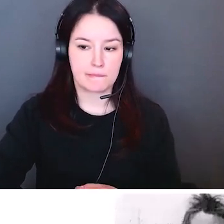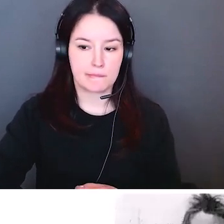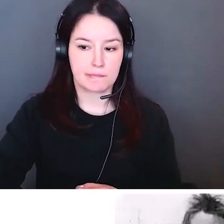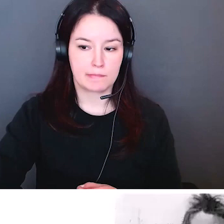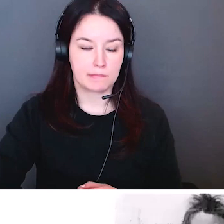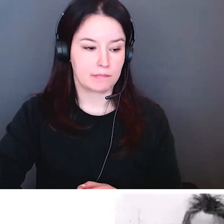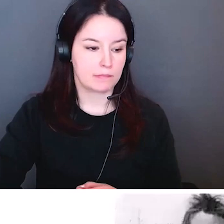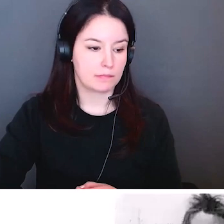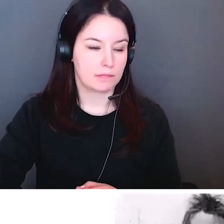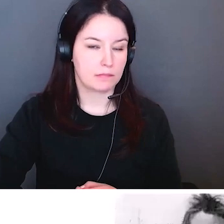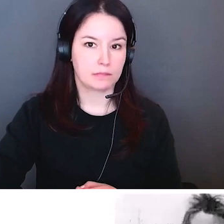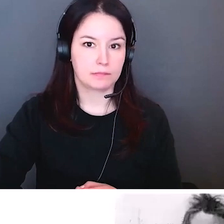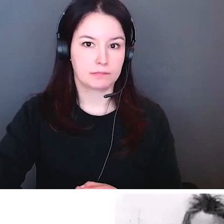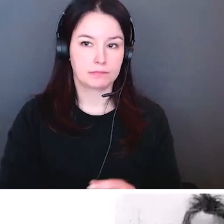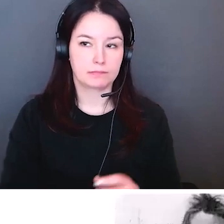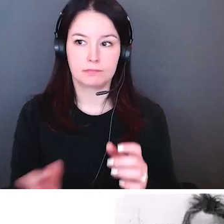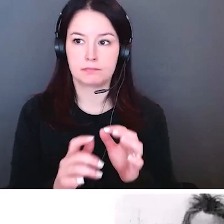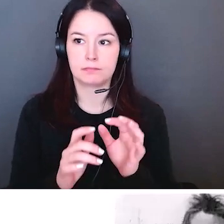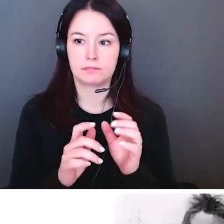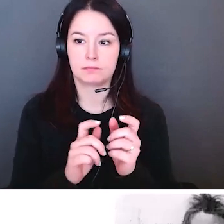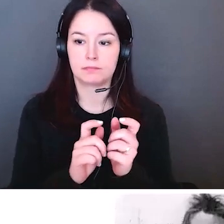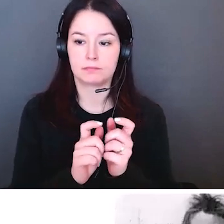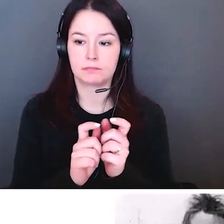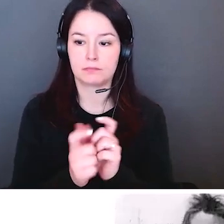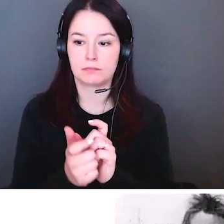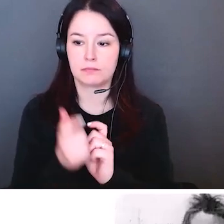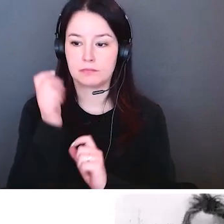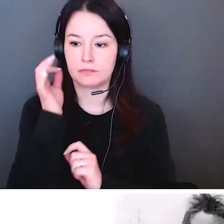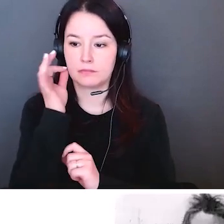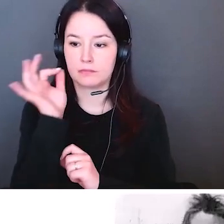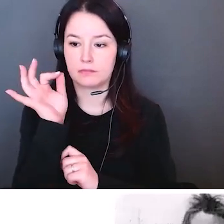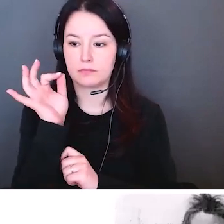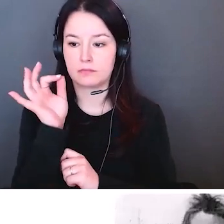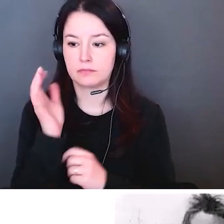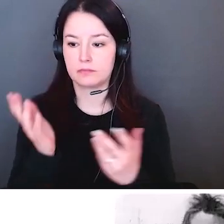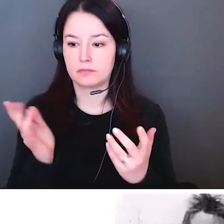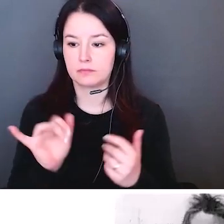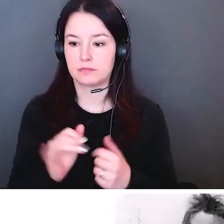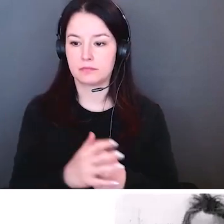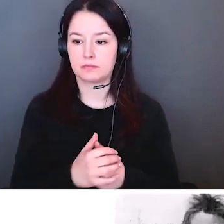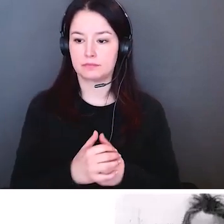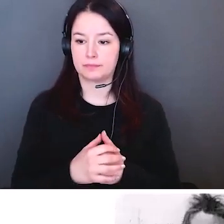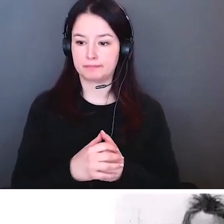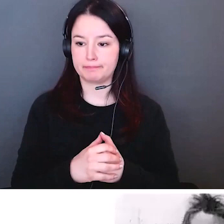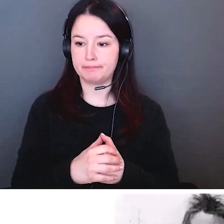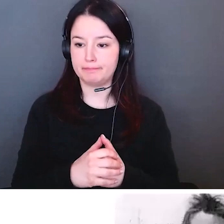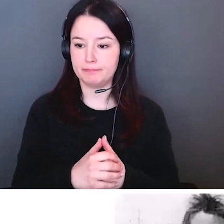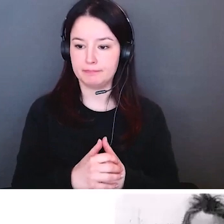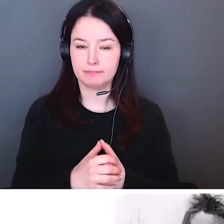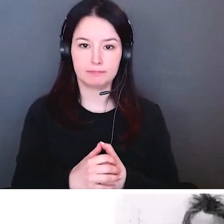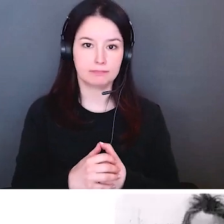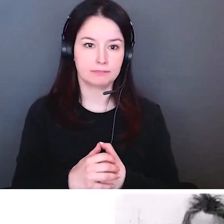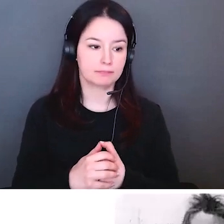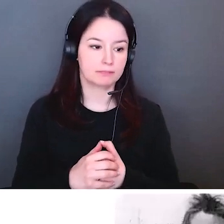ceci donc montre la manière de penser qui vise à intégrer